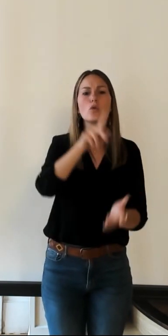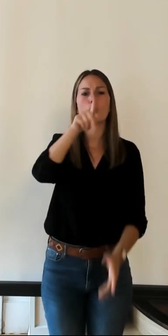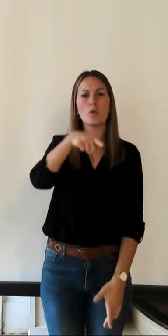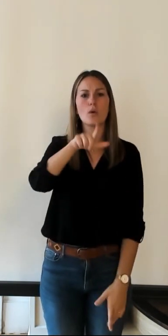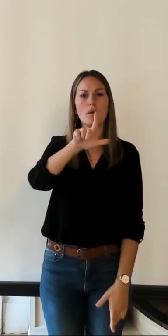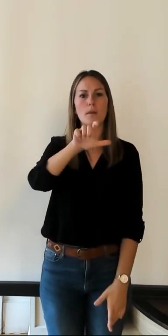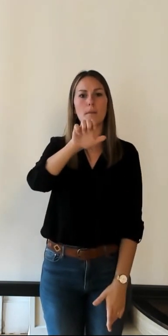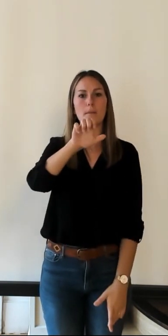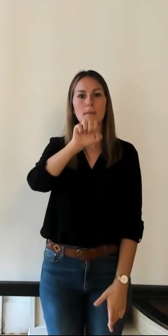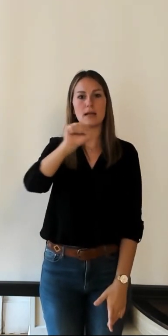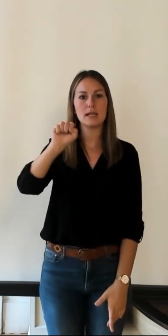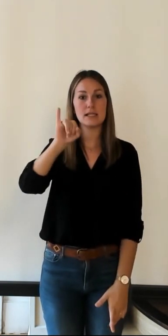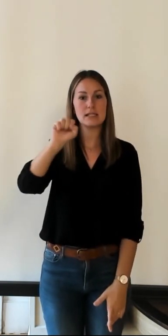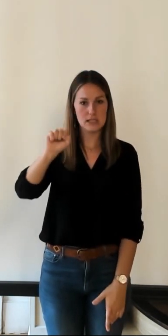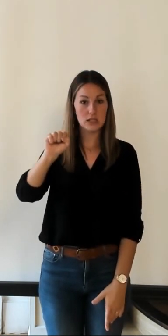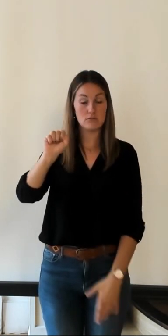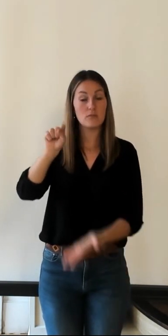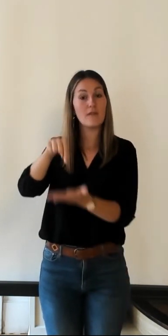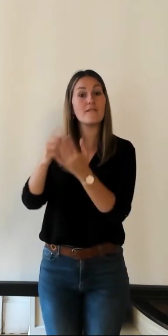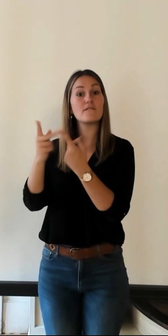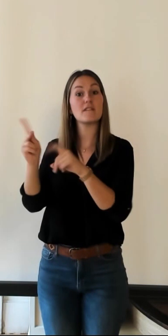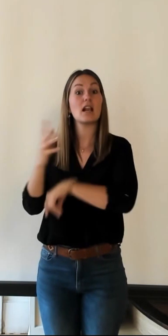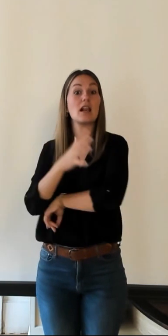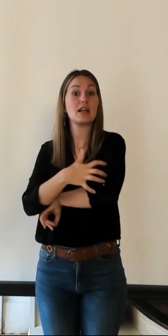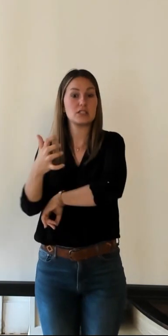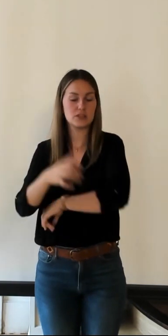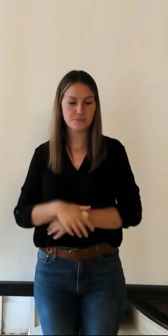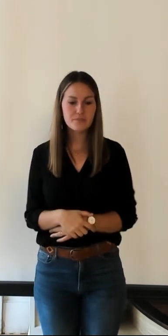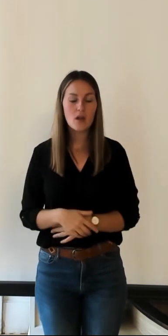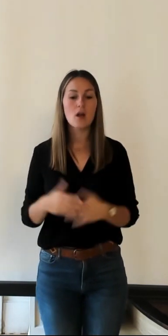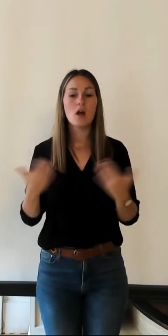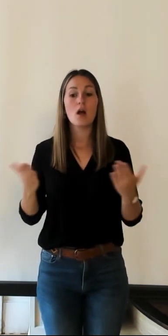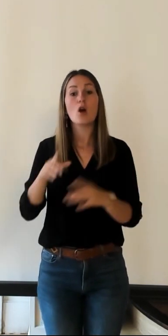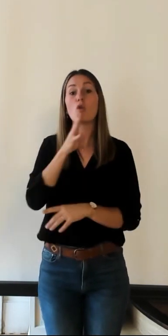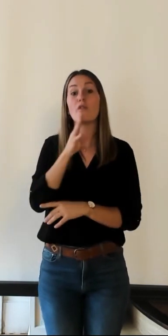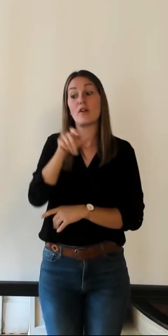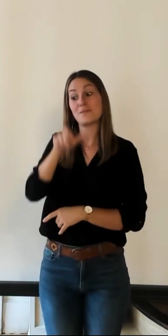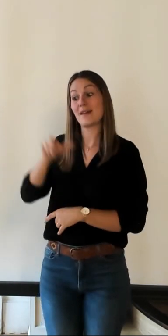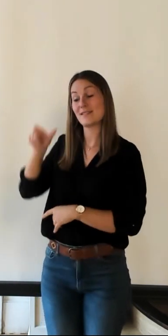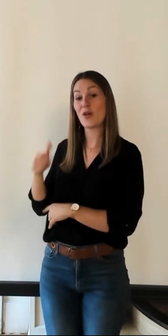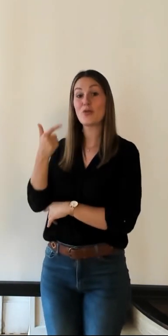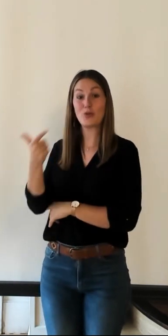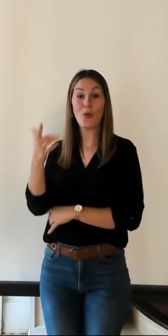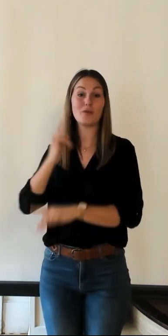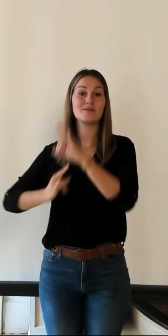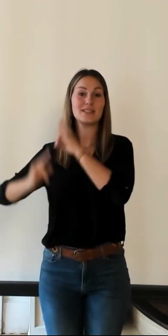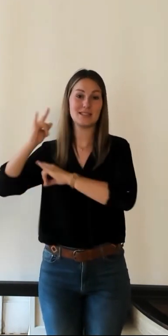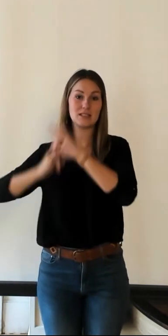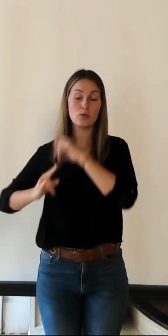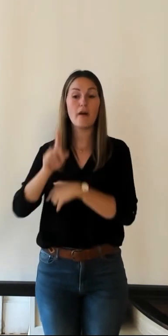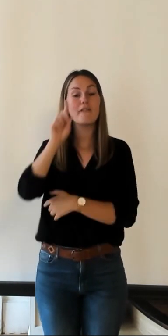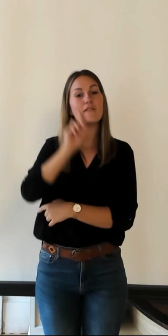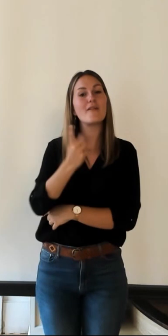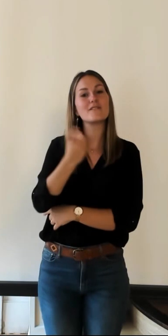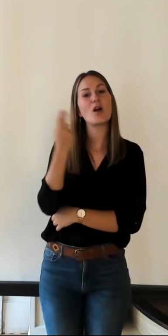Tours à la riche propriété communale de Tours la conférence sera donnée par deux historiens Lucie Gauguin de l'université de Tours